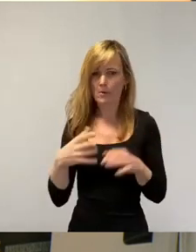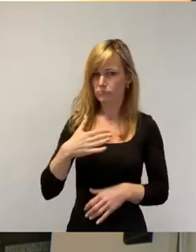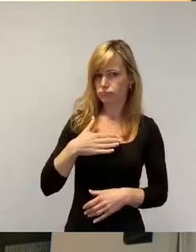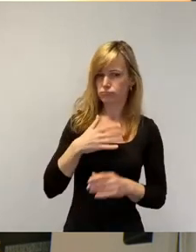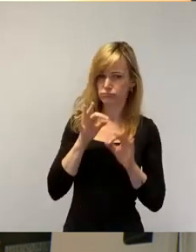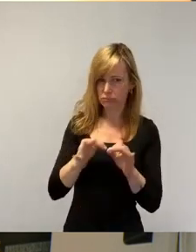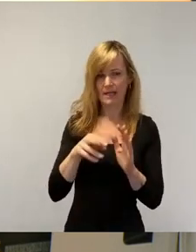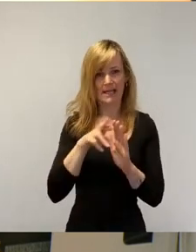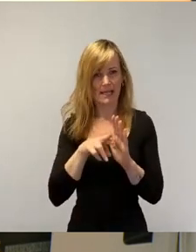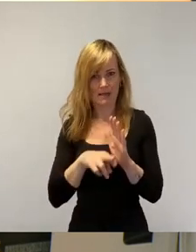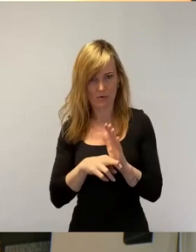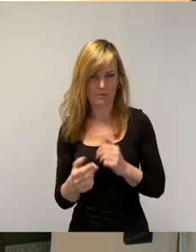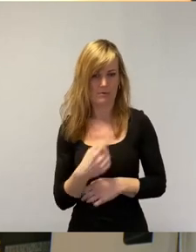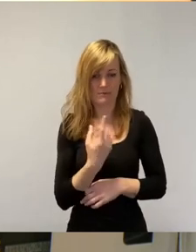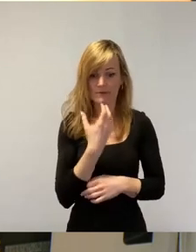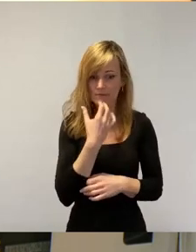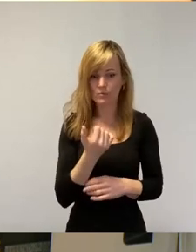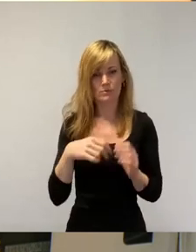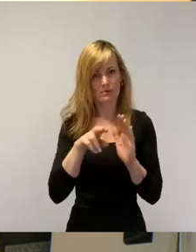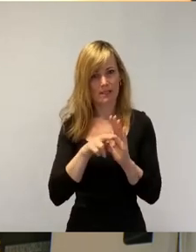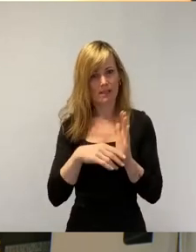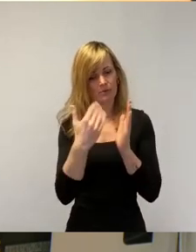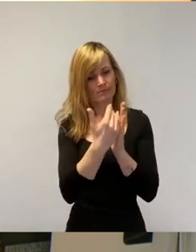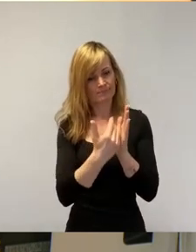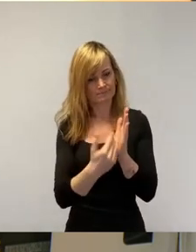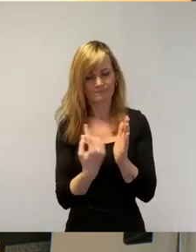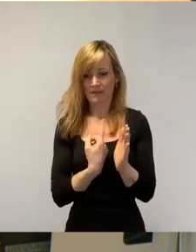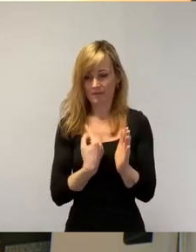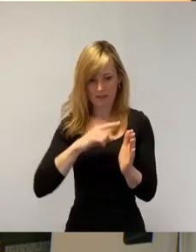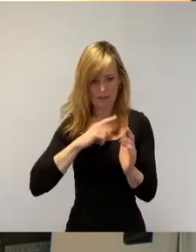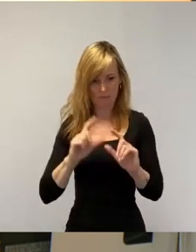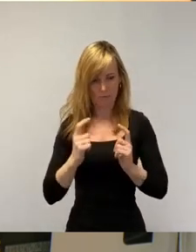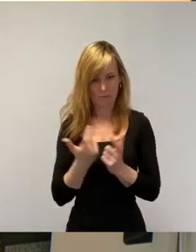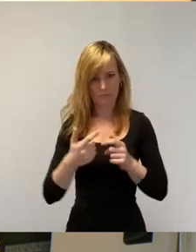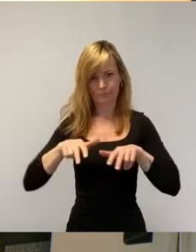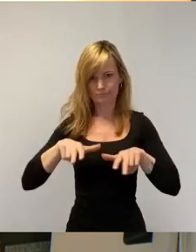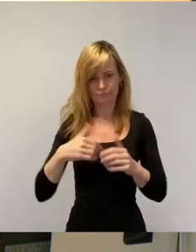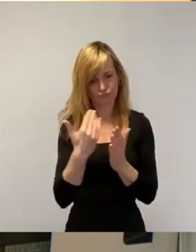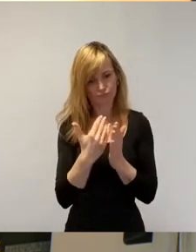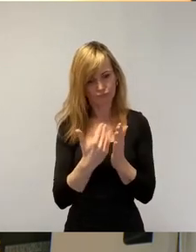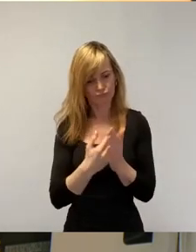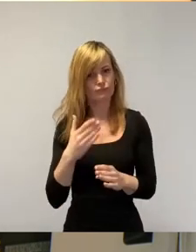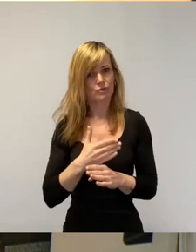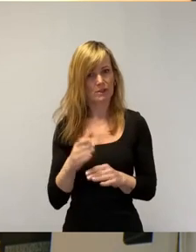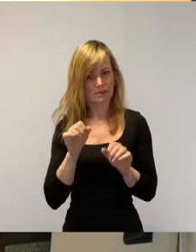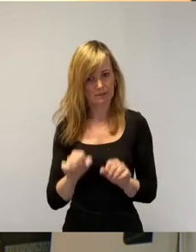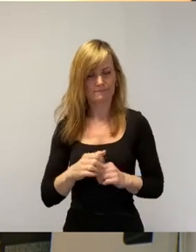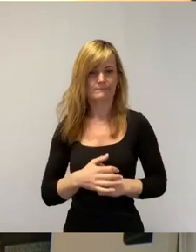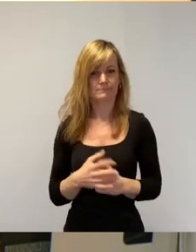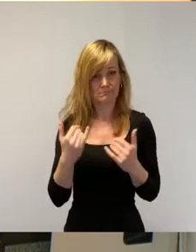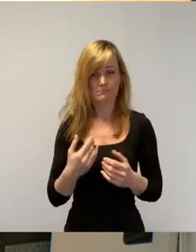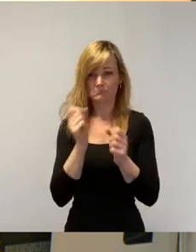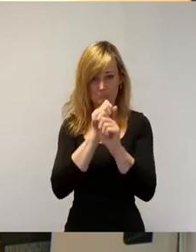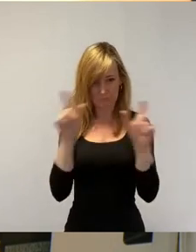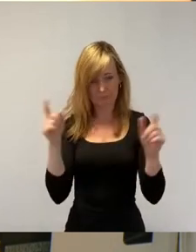Details regeln wollen, dann haben wir das hier in der Kommune selber in der Hand. Wir senden hier ein Signal an all diejenigen, die ein Recht